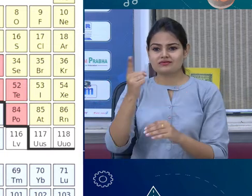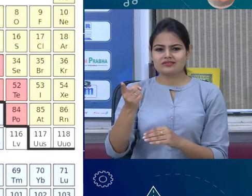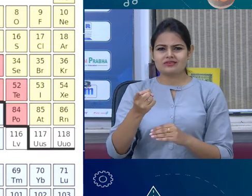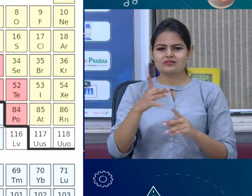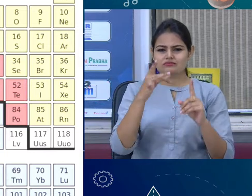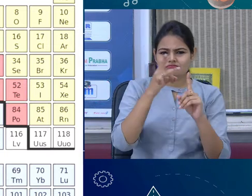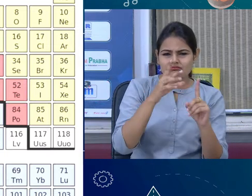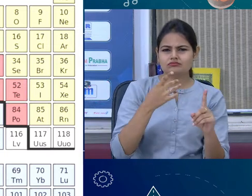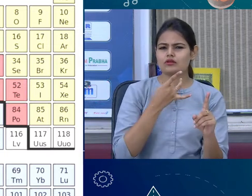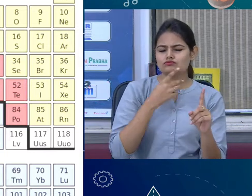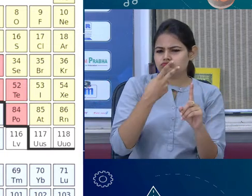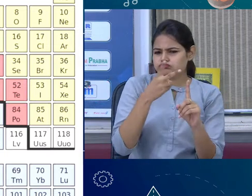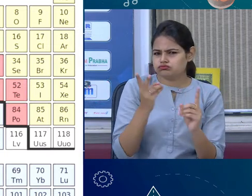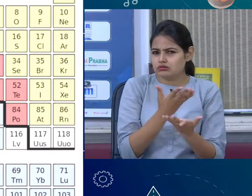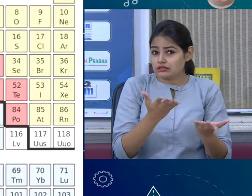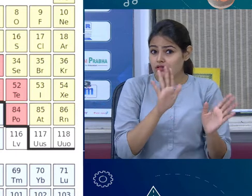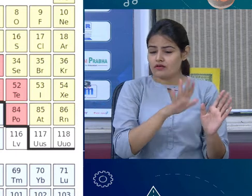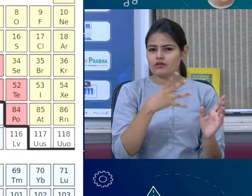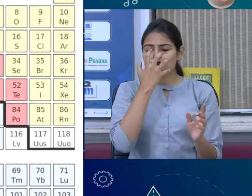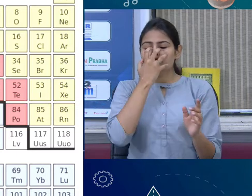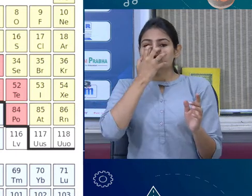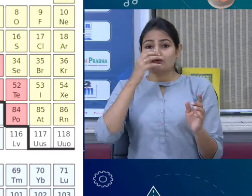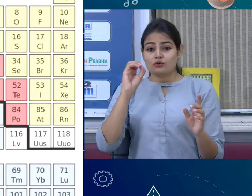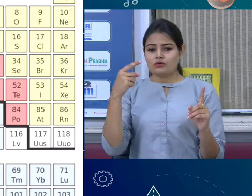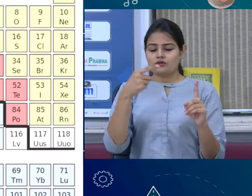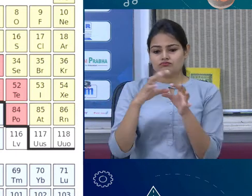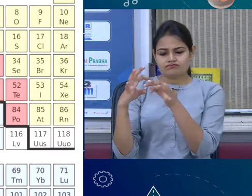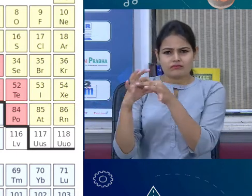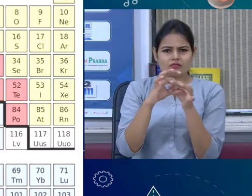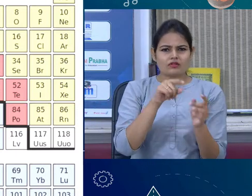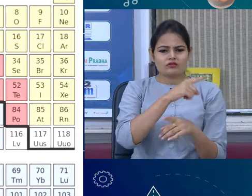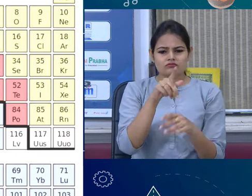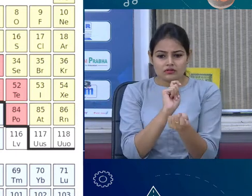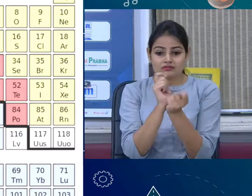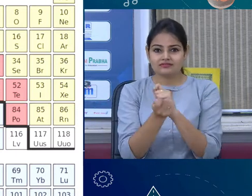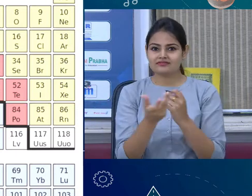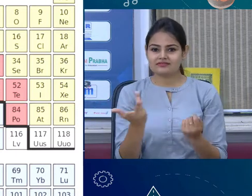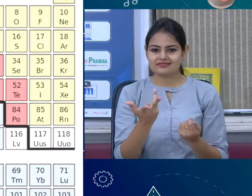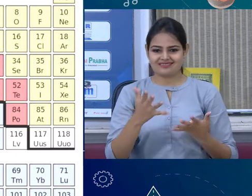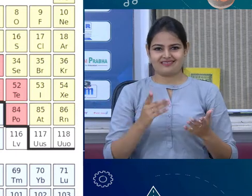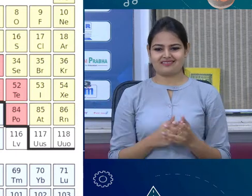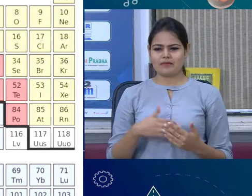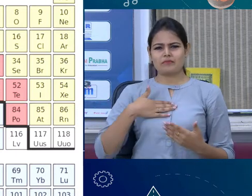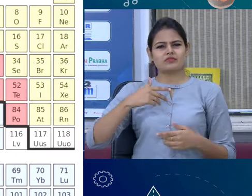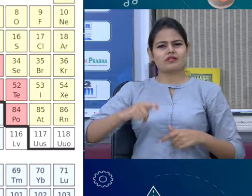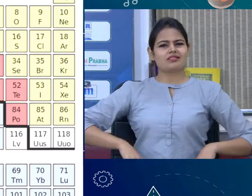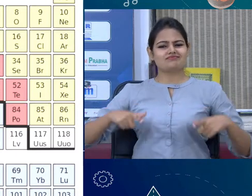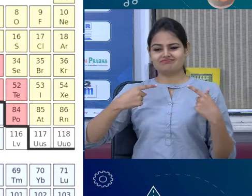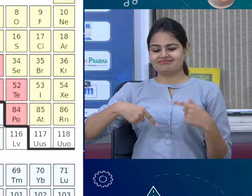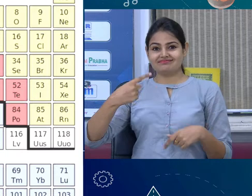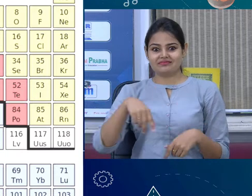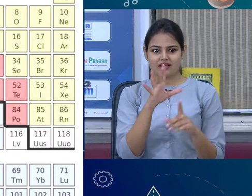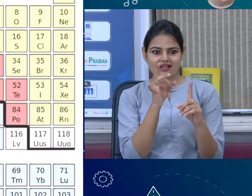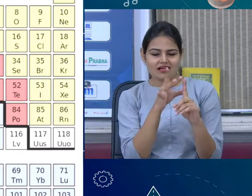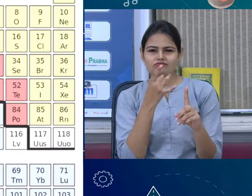हमारे daily life में हम metals and non-metals हम बहुत इस्तमाल करते हैं whether it is in form of a metallic